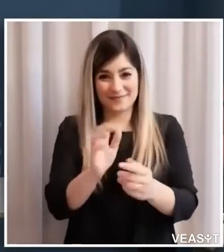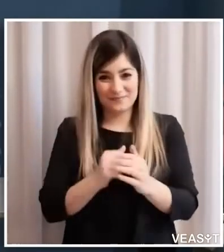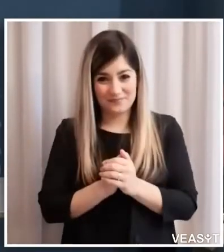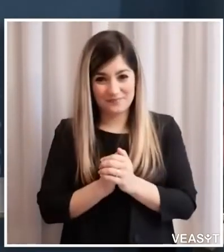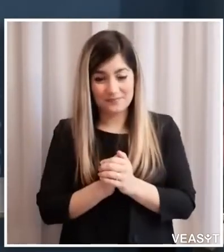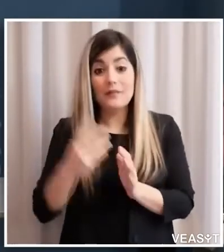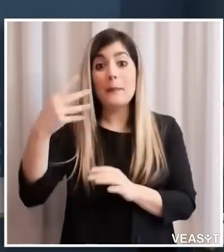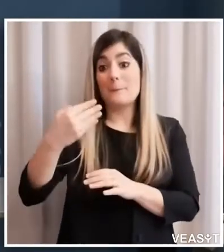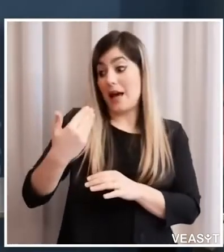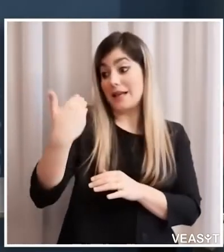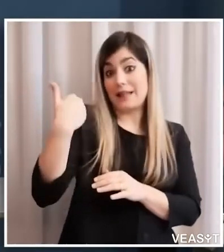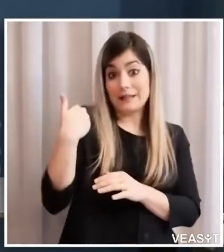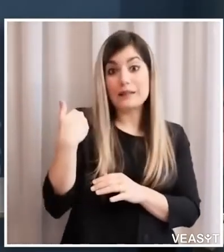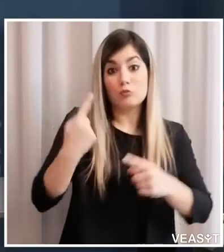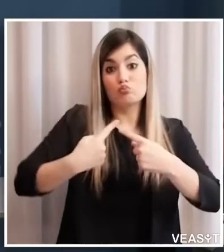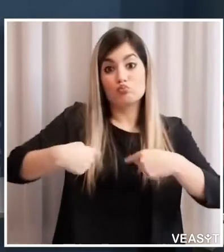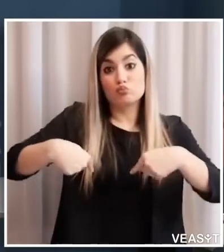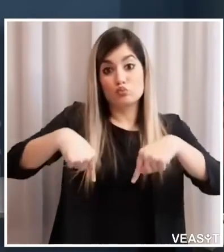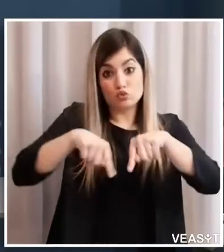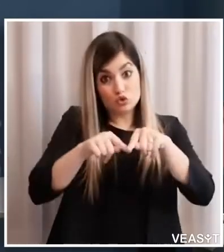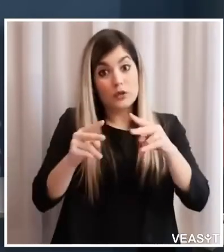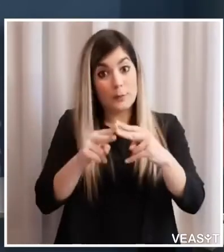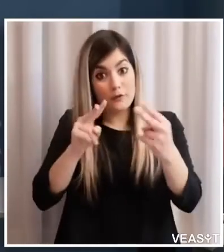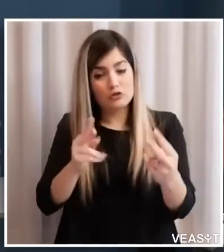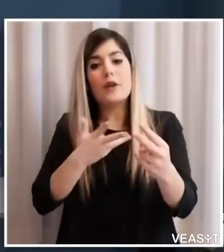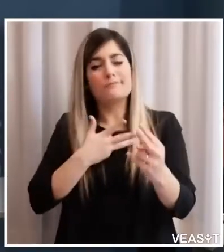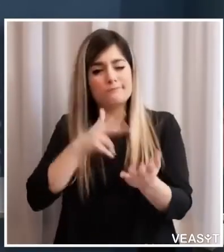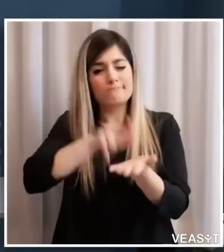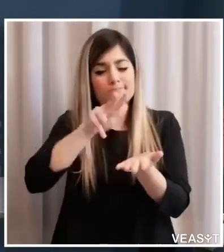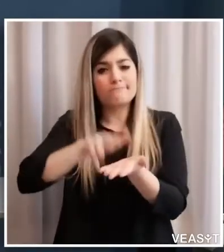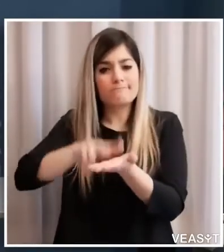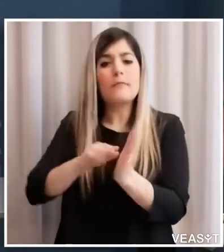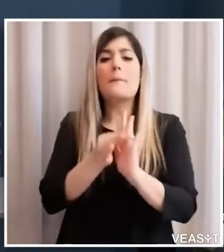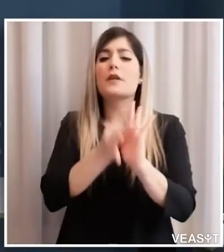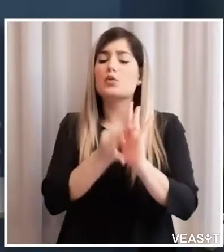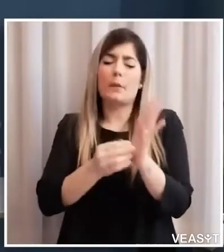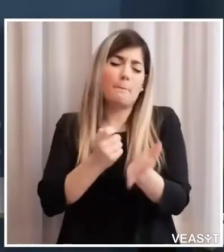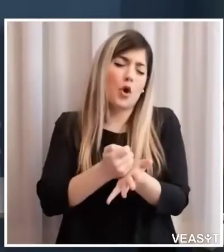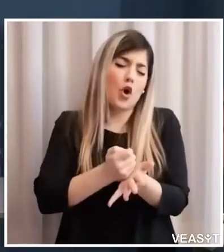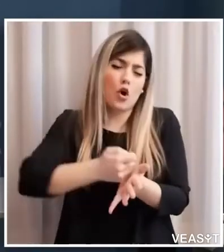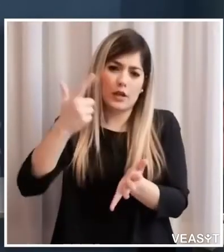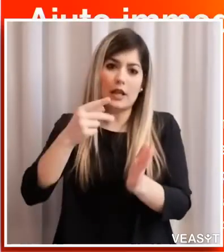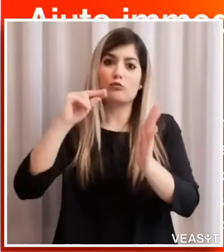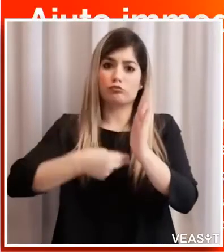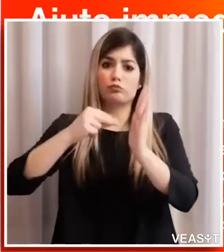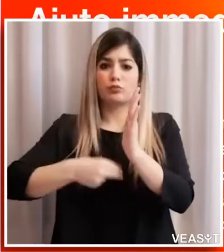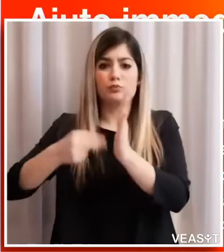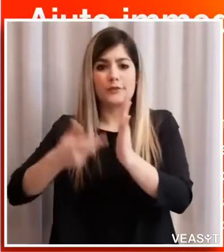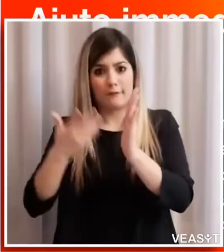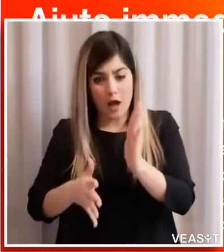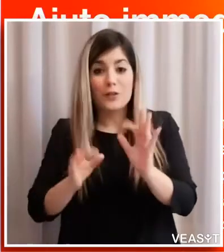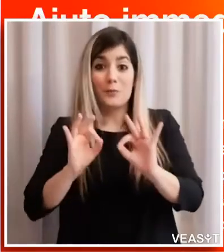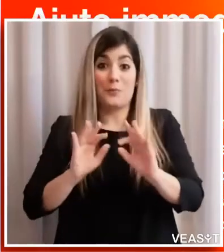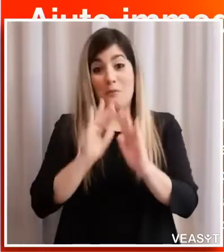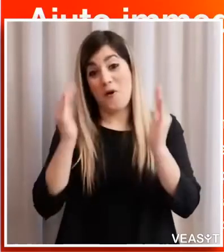provinciale è stata deliberata una serie di misure importantissime per il mondo delle famiglie e